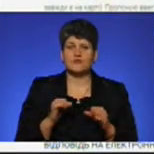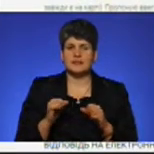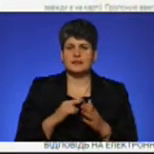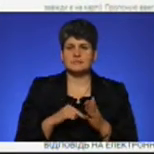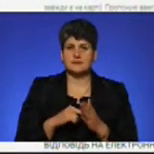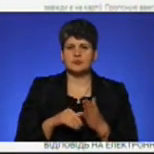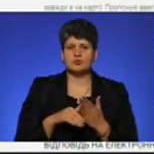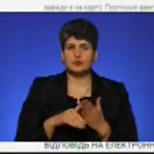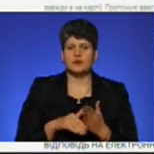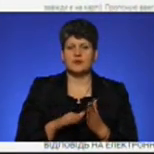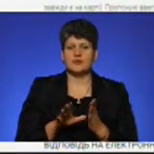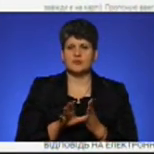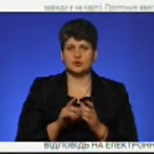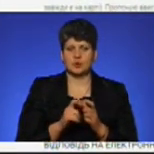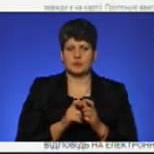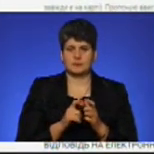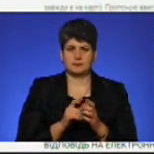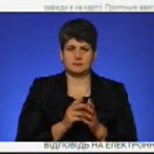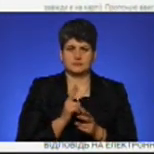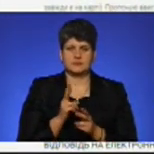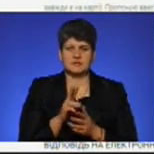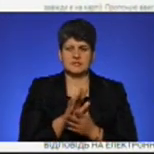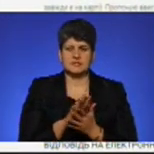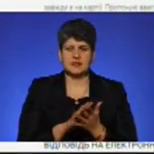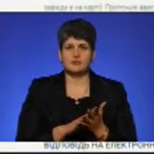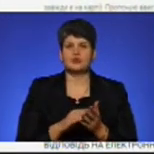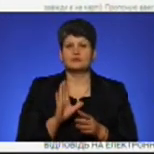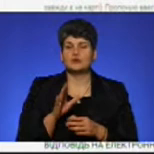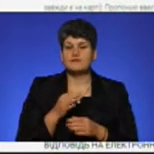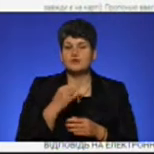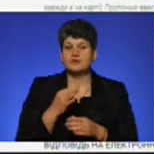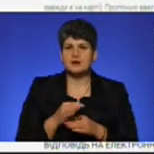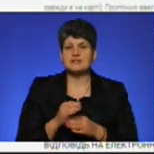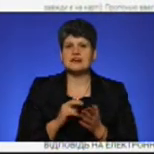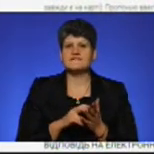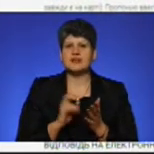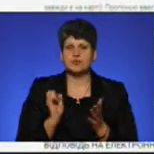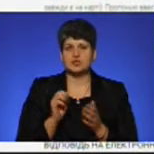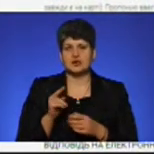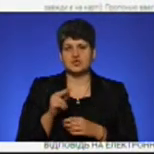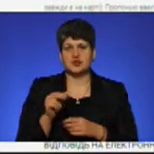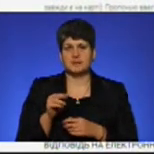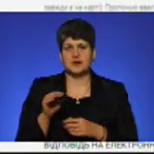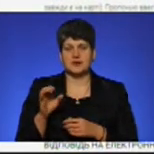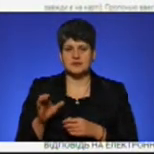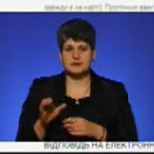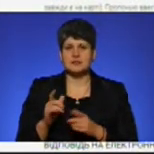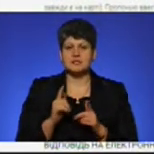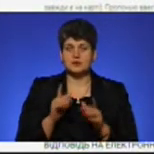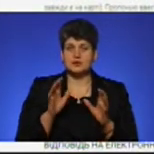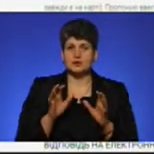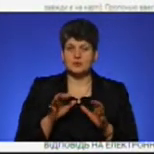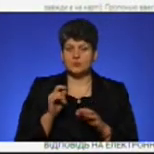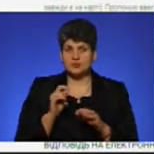допомогою електронної петиції, щоб вести відповідальність водіям маршруток за відключення GPS-трекера. Оскільки, згідно з чинного законодавства